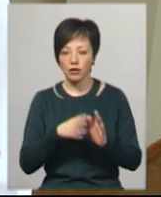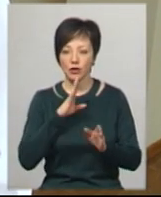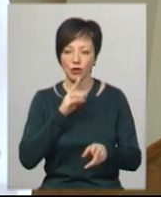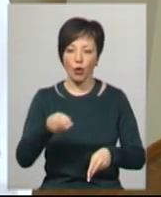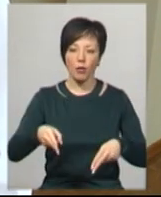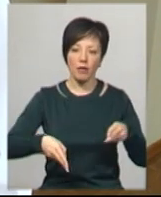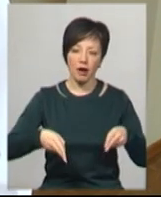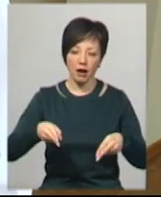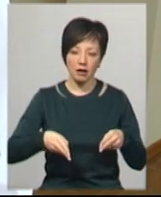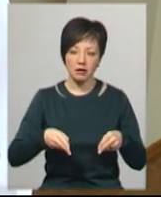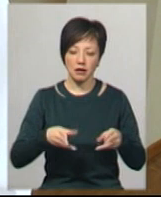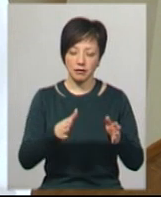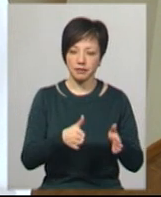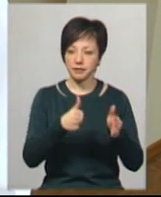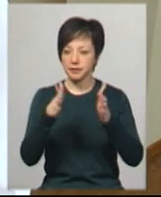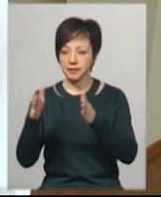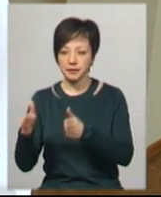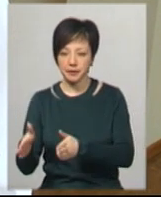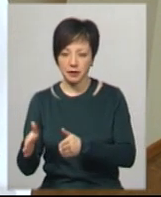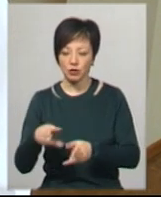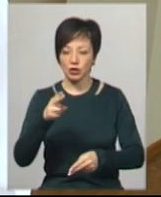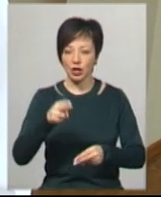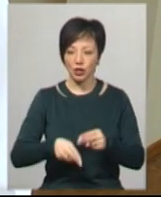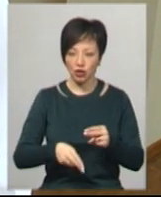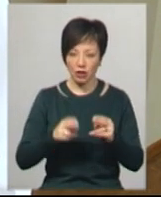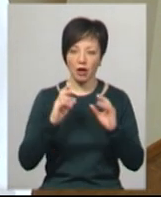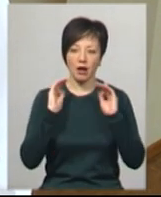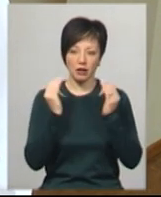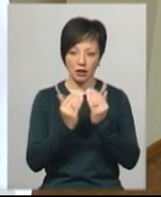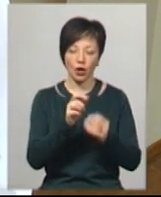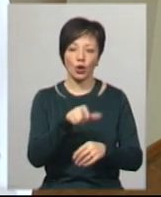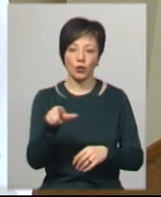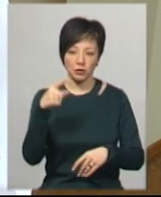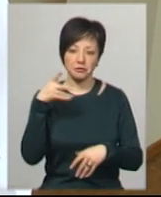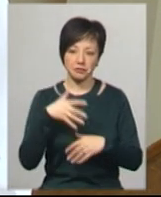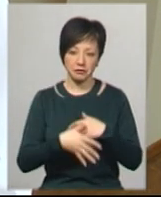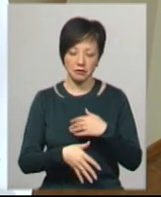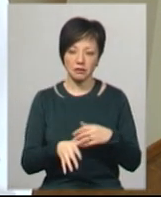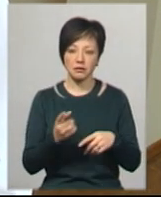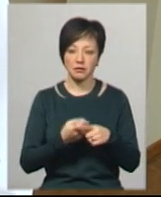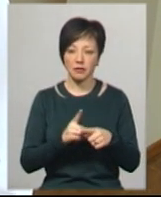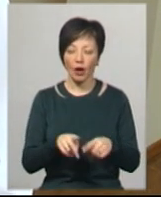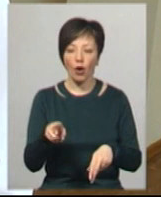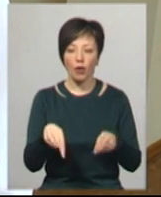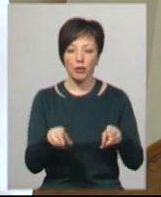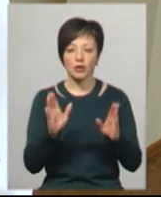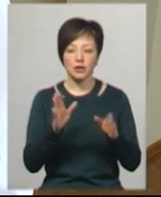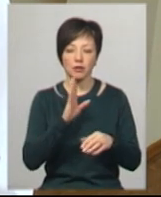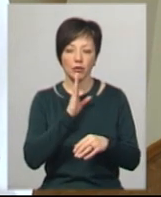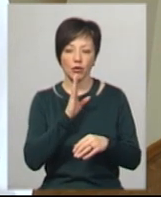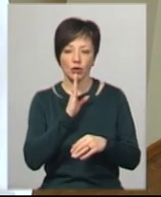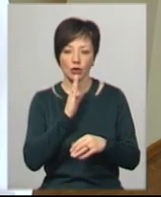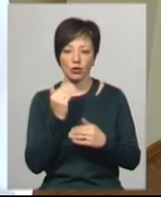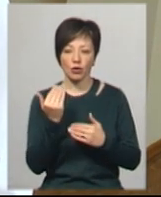операції ми обмежили до закінчення карантину. Люди з розумінням поставилися до цього. Оперуємо тільки по гінекології